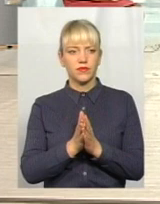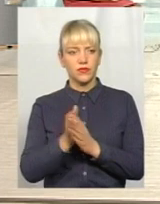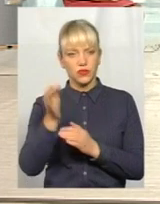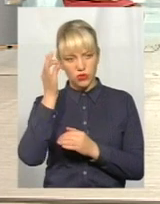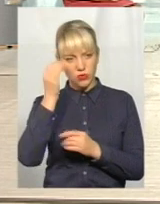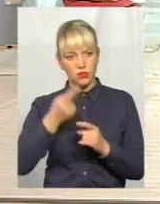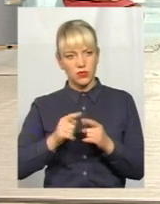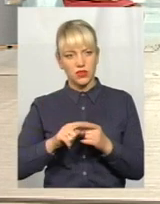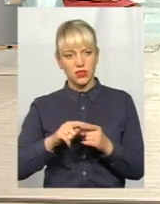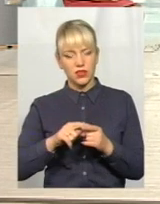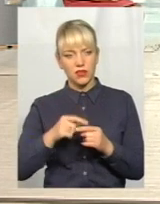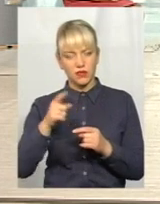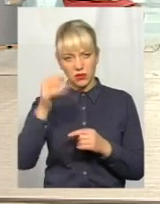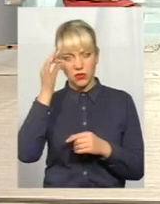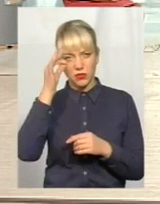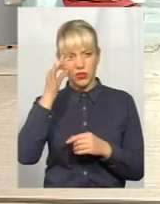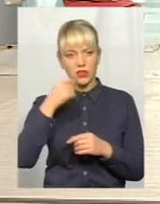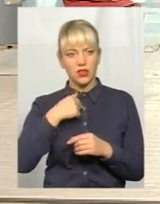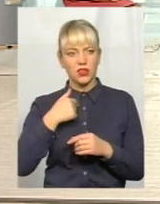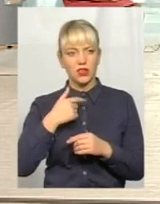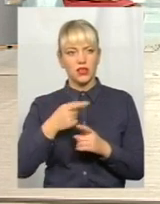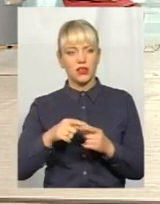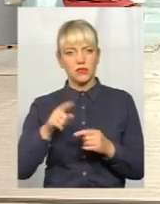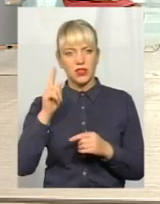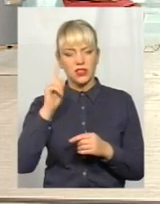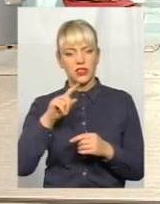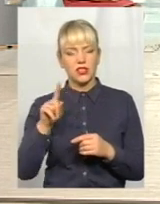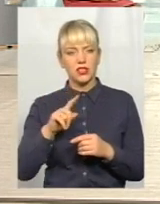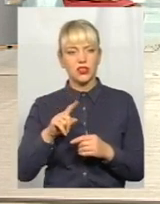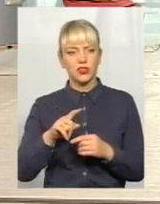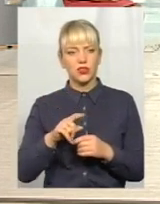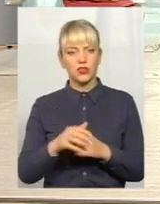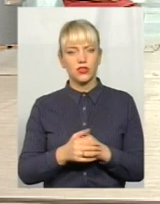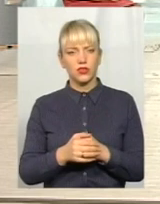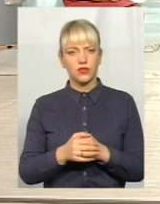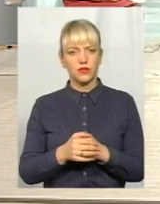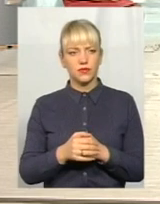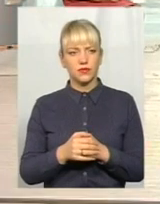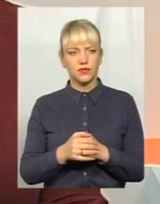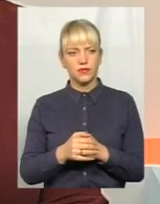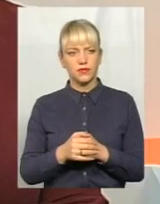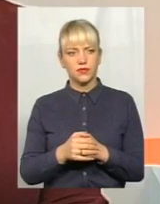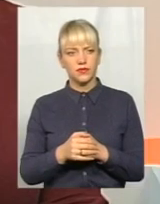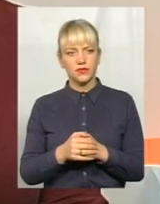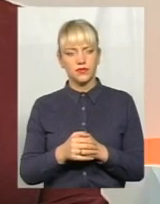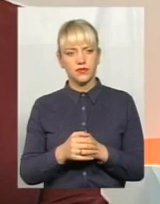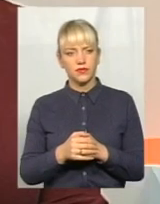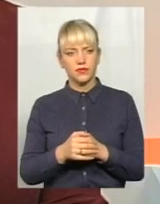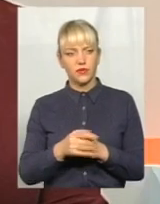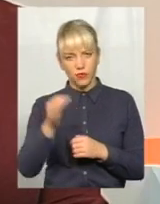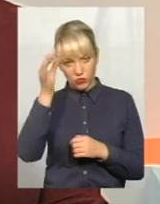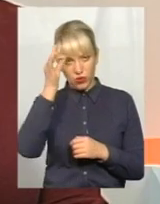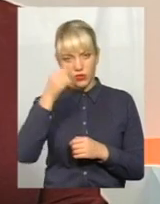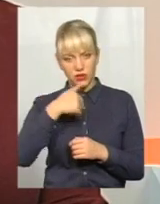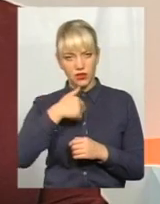Так, так. Ви навіть не знали, щоб я не був з них і заміняю до серця. Пам'ятає?